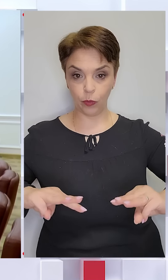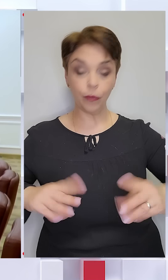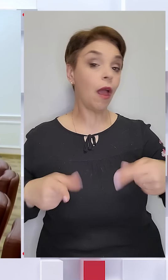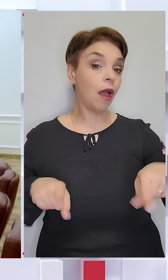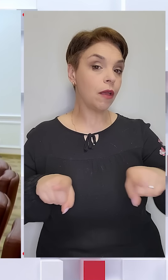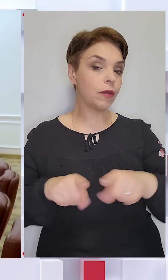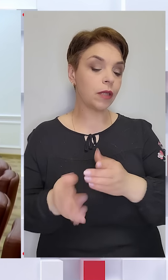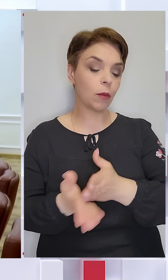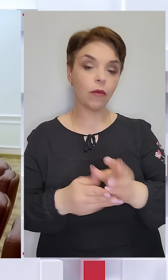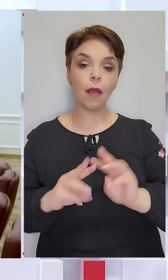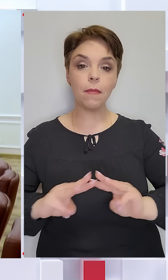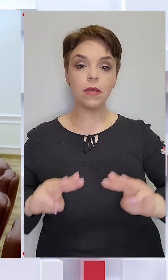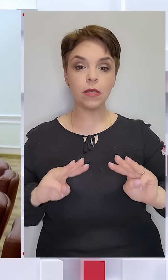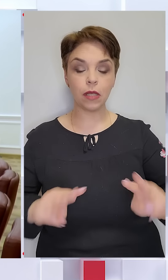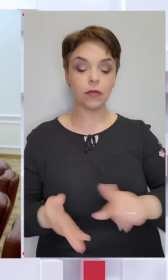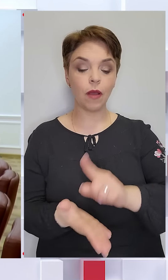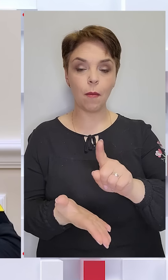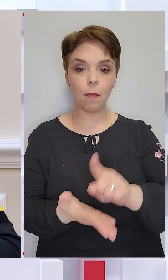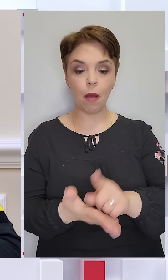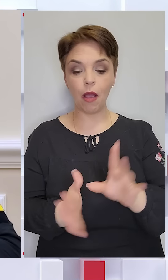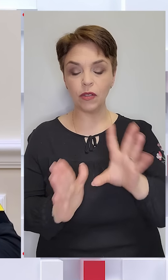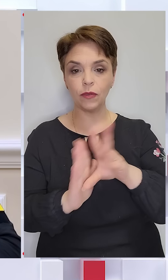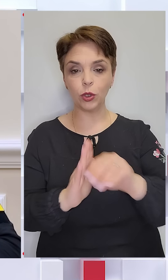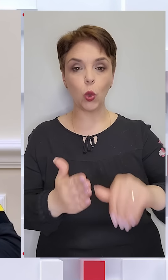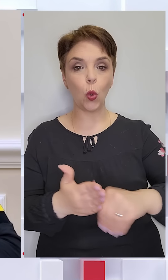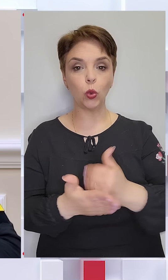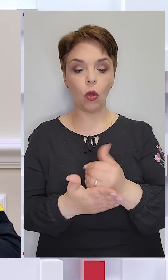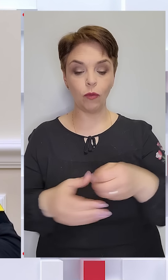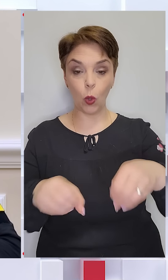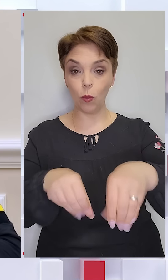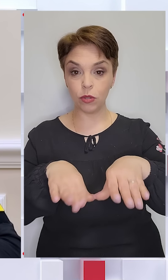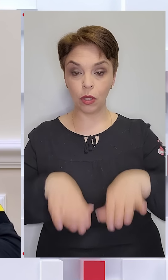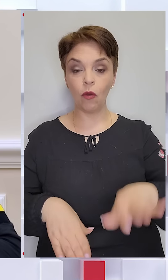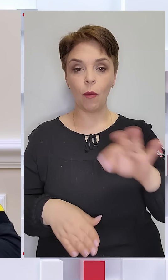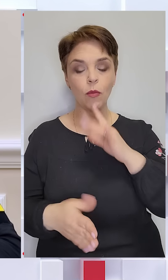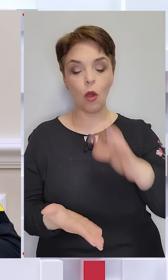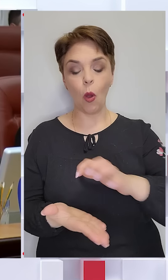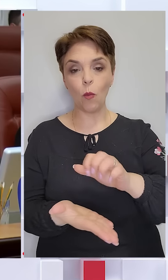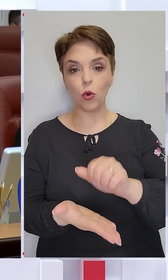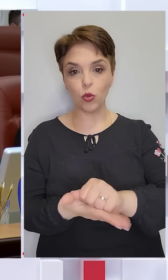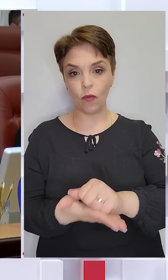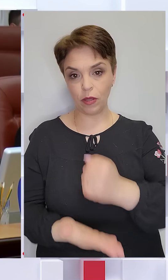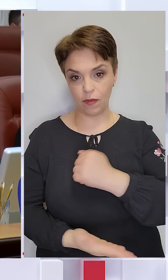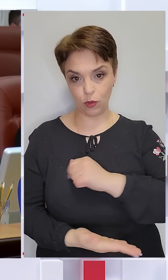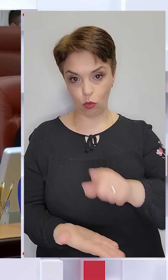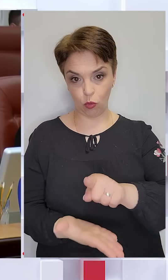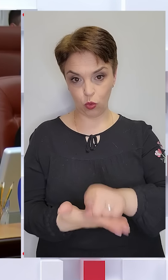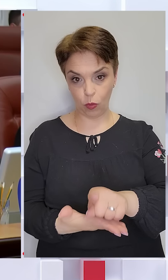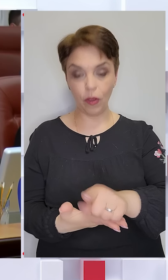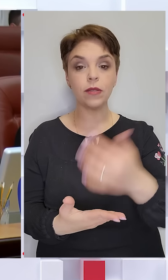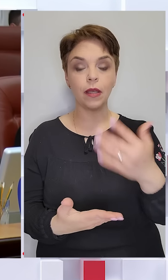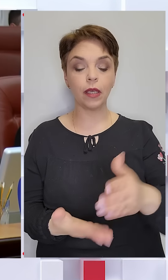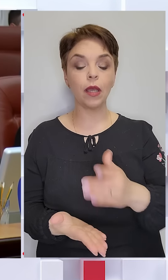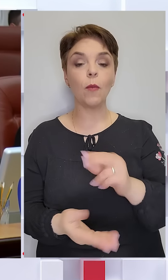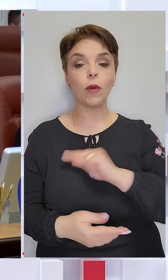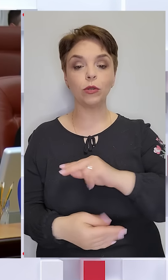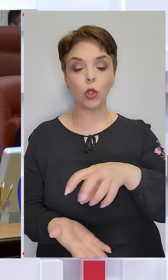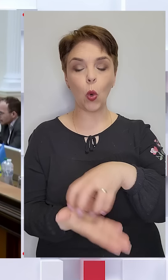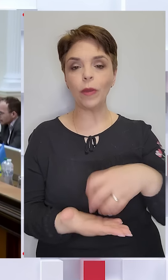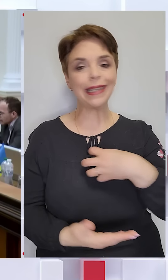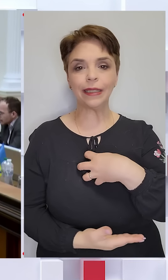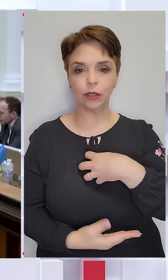Відтак, профільні міністерства мають внести оновлену постанову про бронювання військовозобов'язаних, які працюють на об'єктах